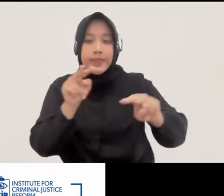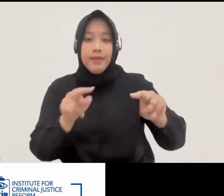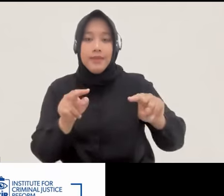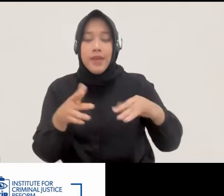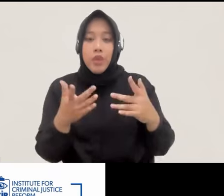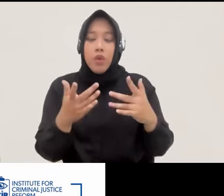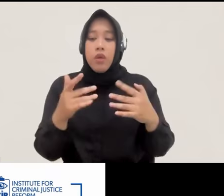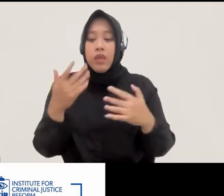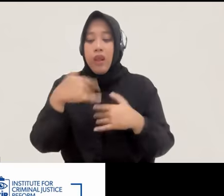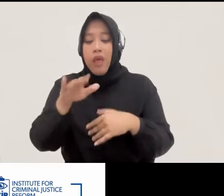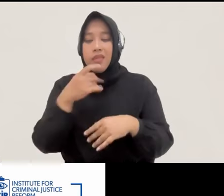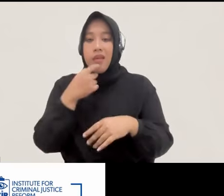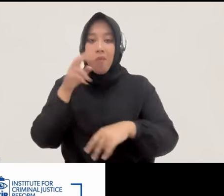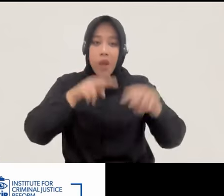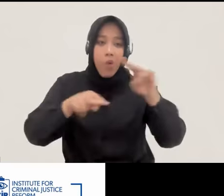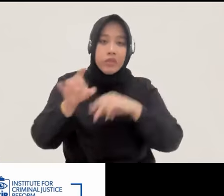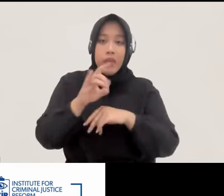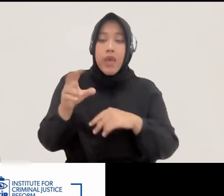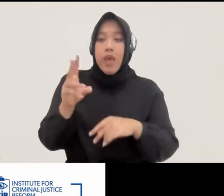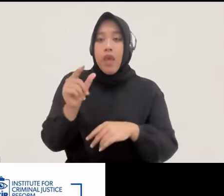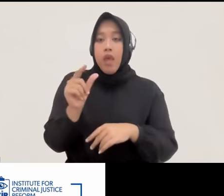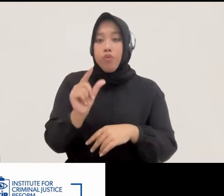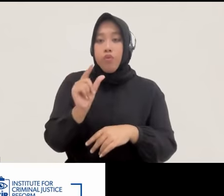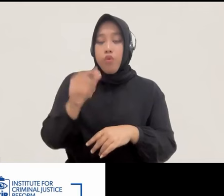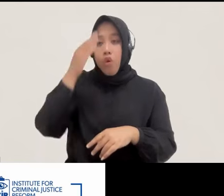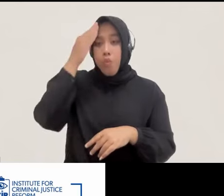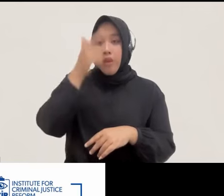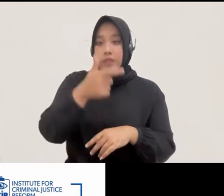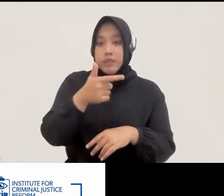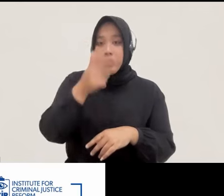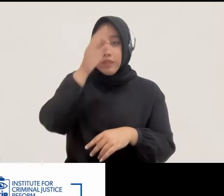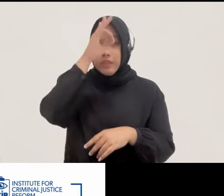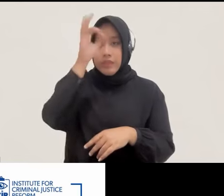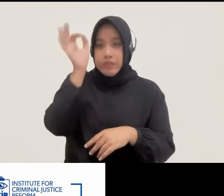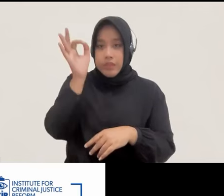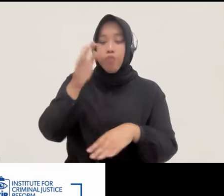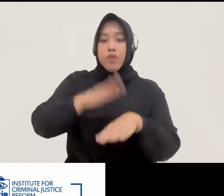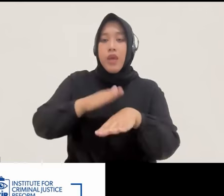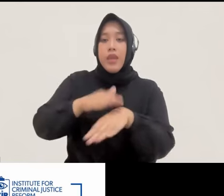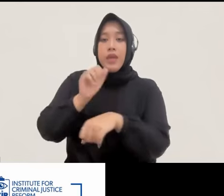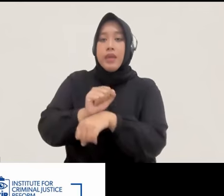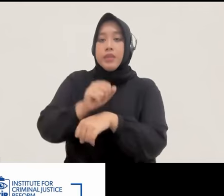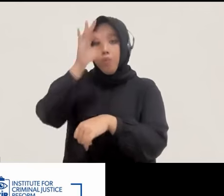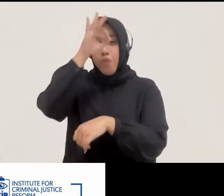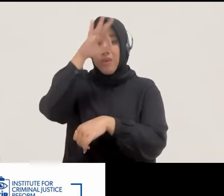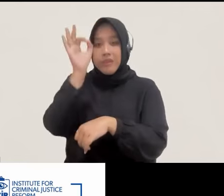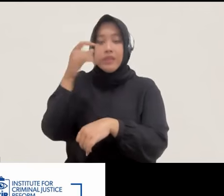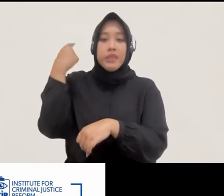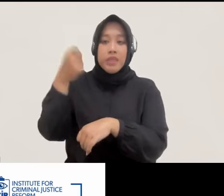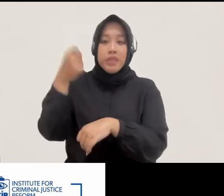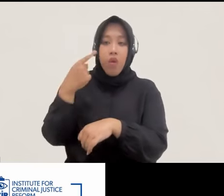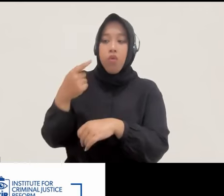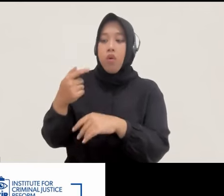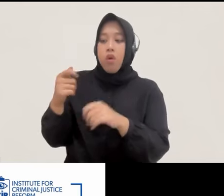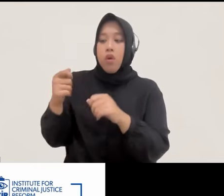pengawasan dari pihak lain ini dalam RUU Polri dan juga tadi budaya kerja di kepolisian yang saling menutupi kesalahan rekan itu